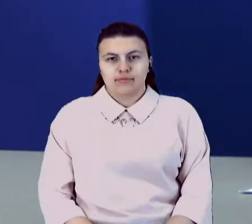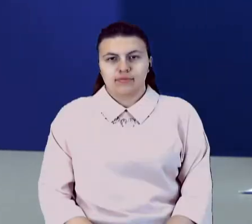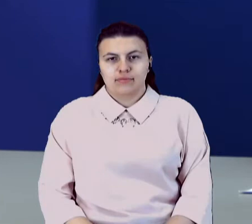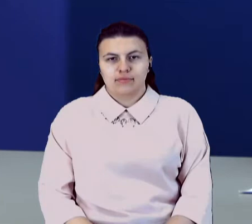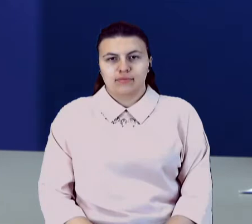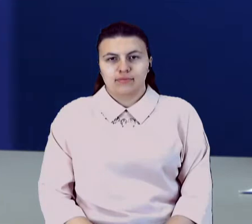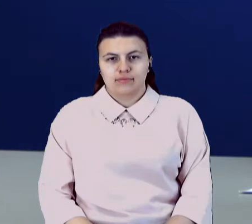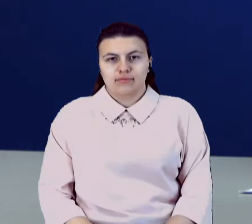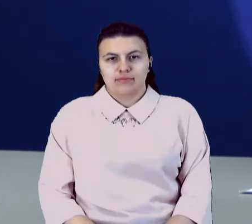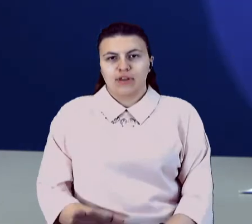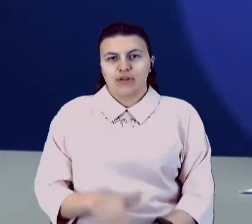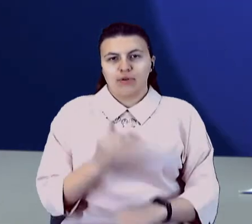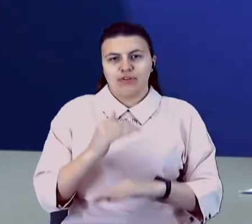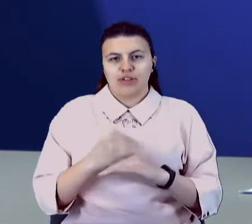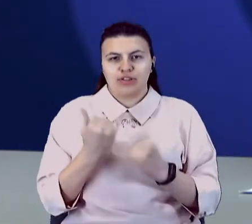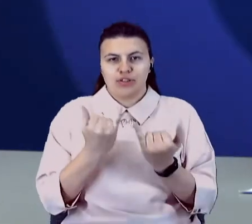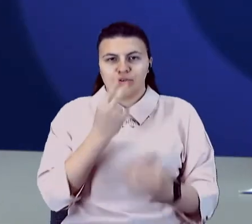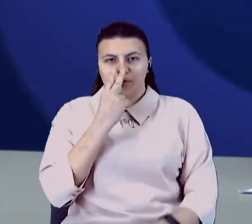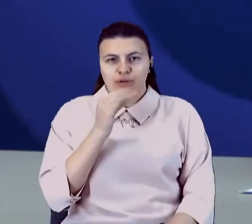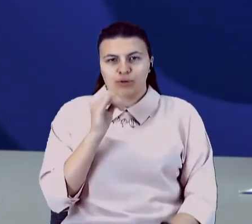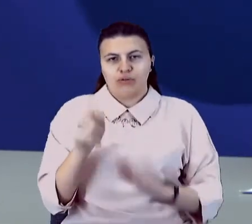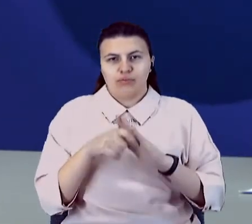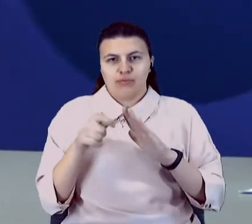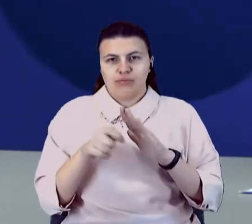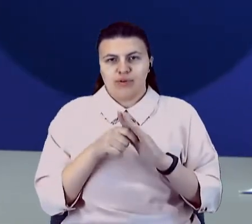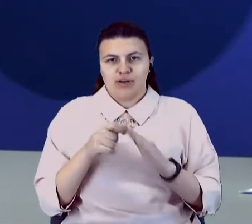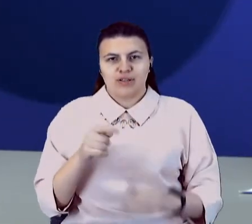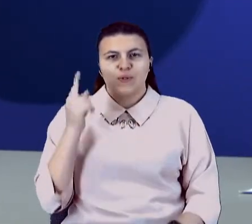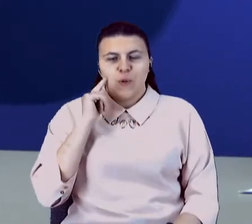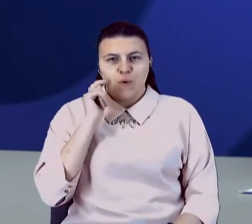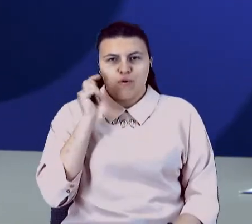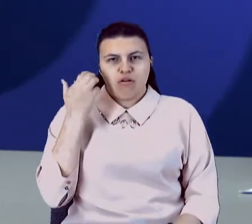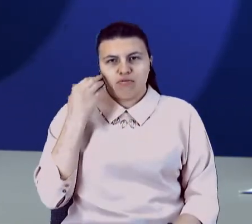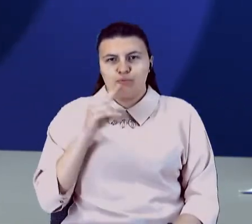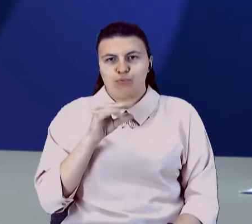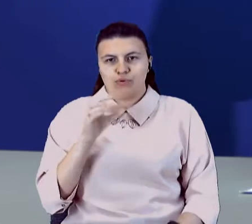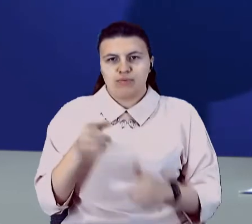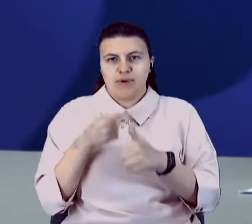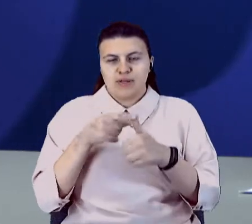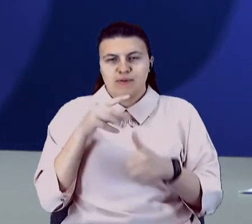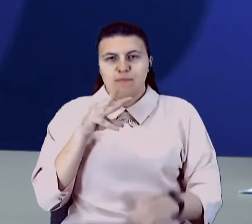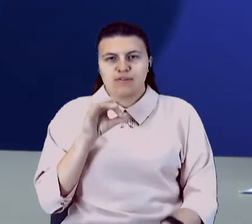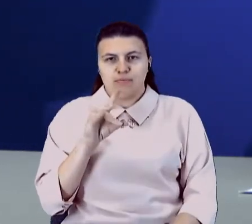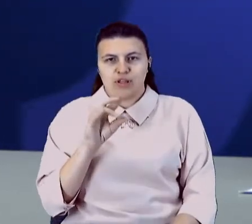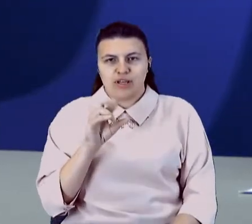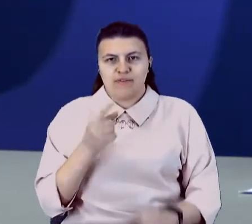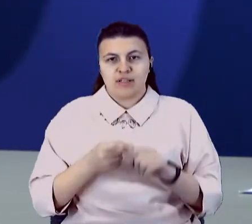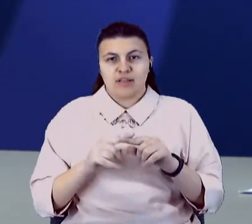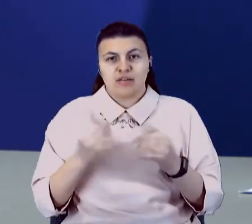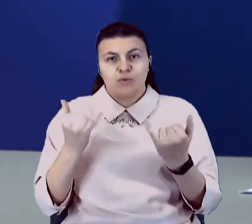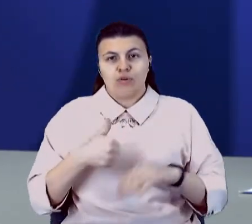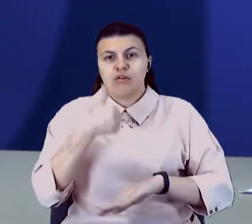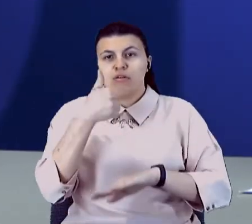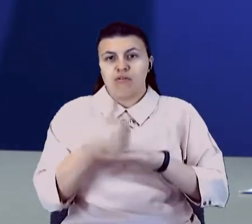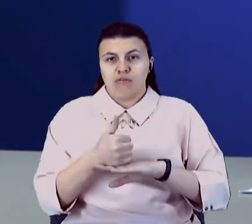Доброго вечора, шановні глядачі телеканалу Юй Донбас і слухачі українського радіопульсу. Мене звуть Максим Бондарєв, це проєкт сьогодні. Головне, протягом